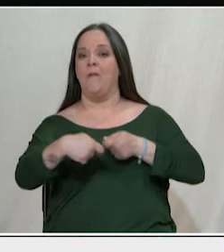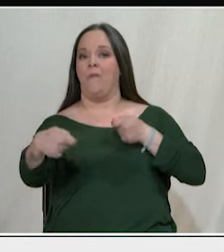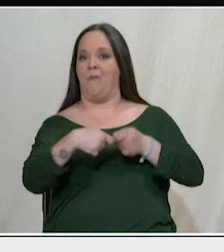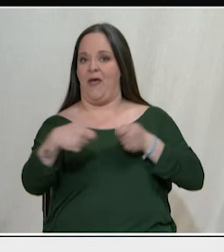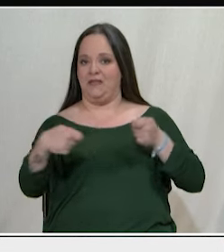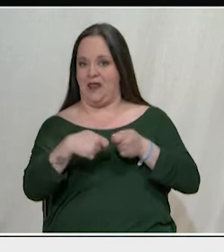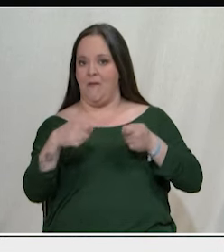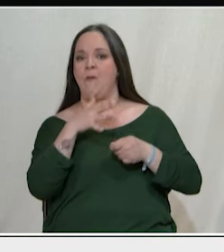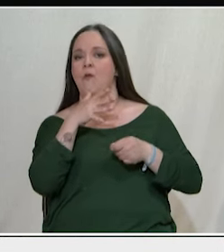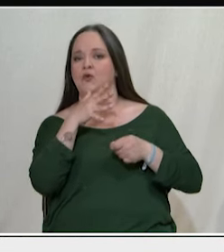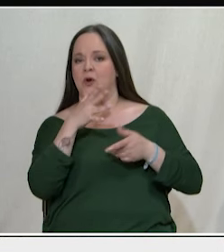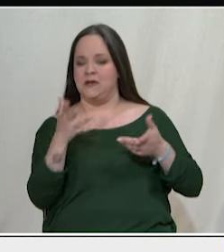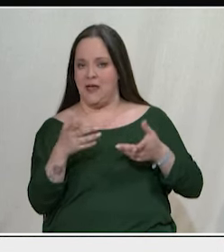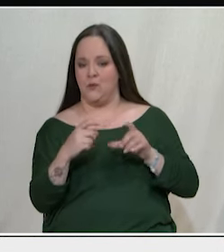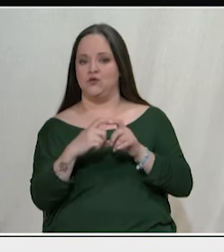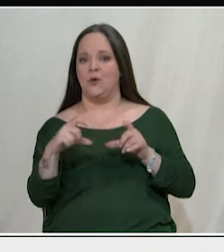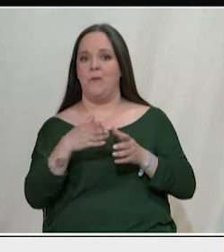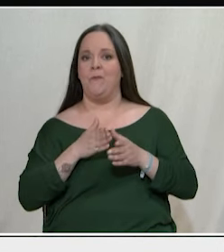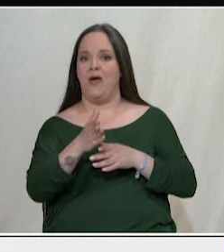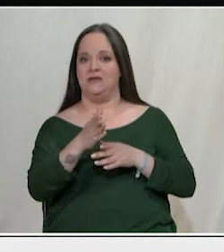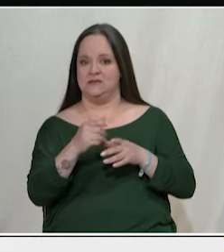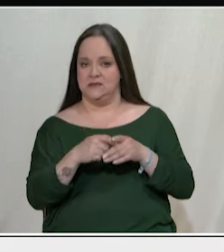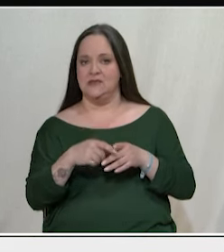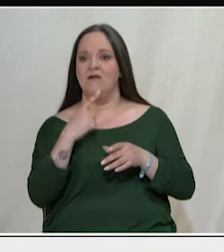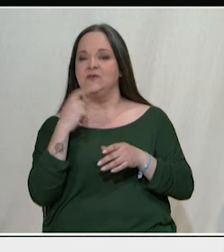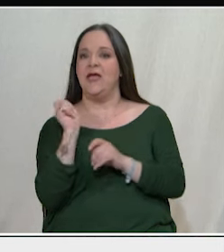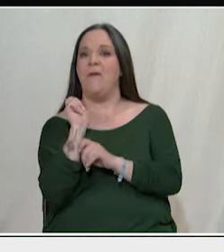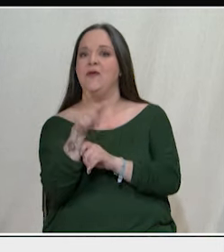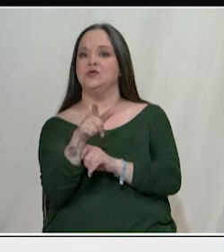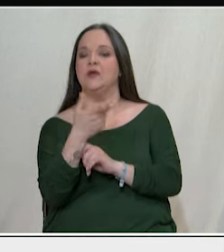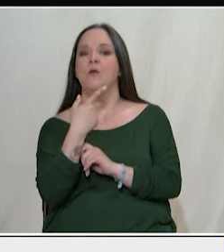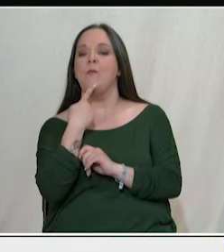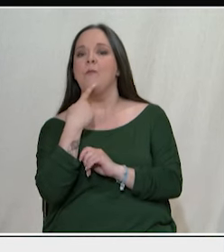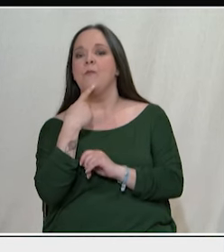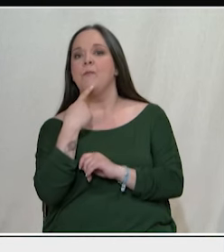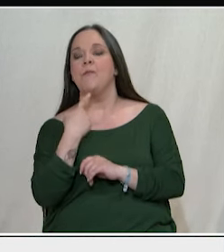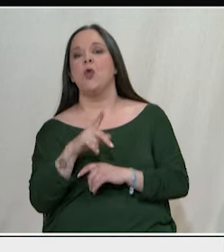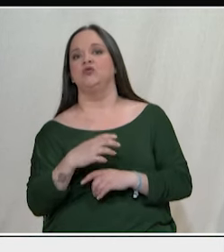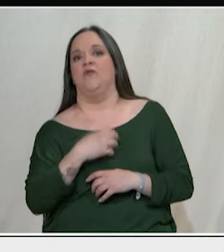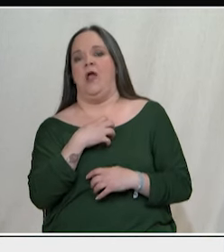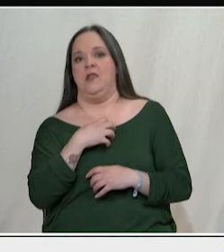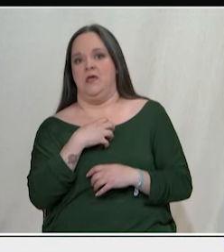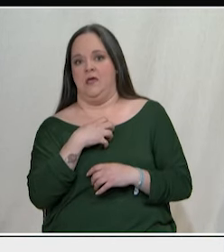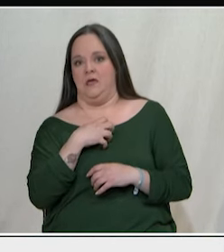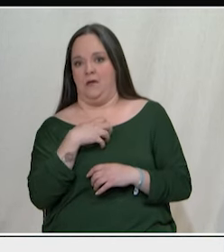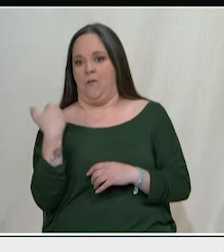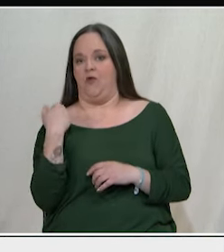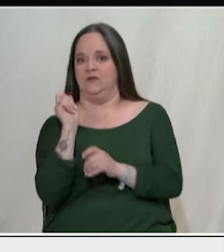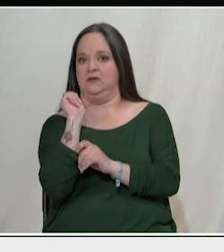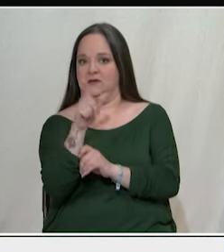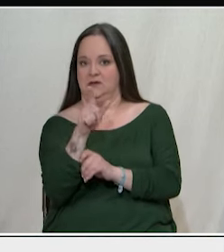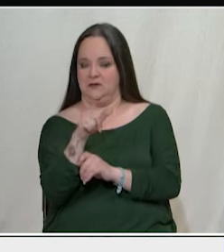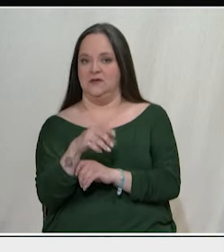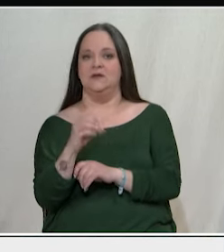ή αυτή η προσβλητική για τον ελληνικό λαό επιστολή που πρόσφατα έστειλε ο Μητσοτάκης στην The